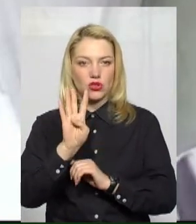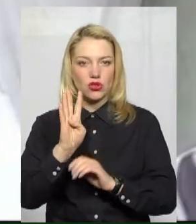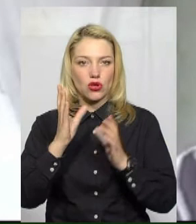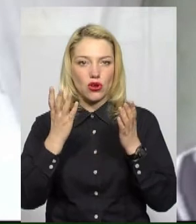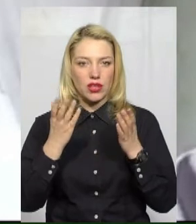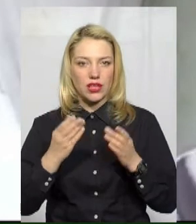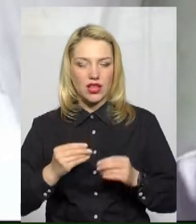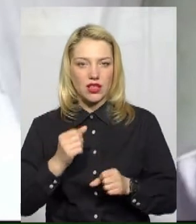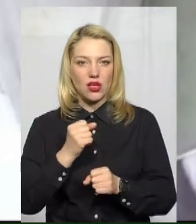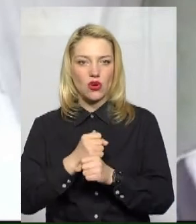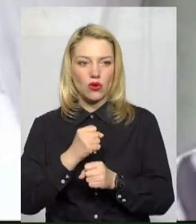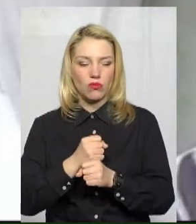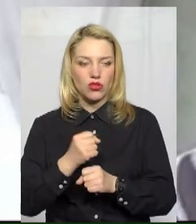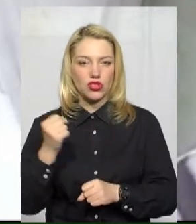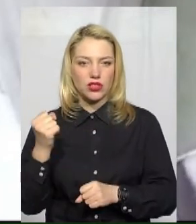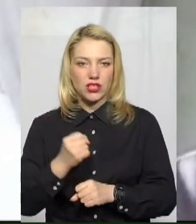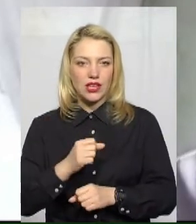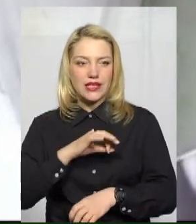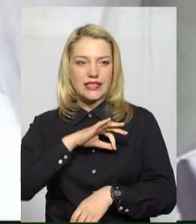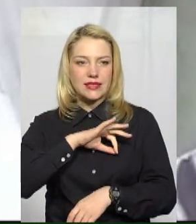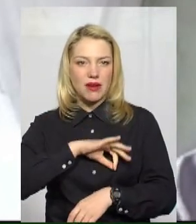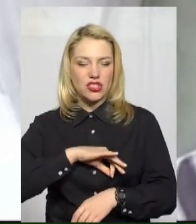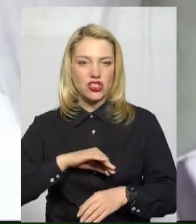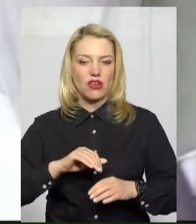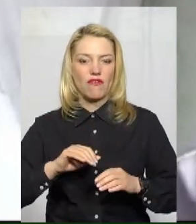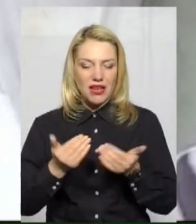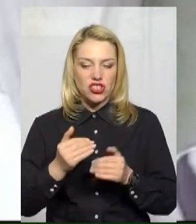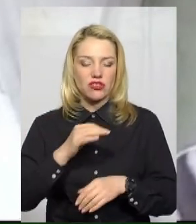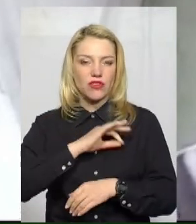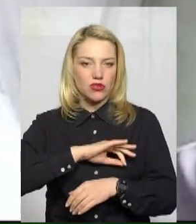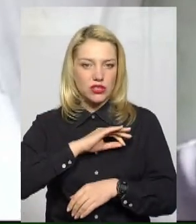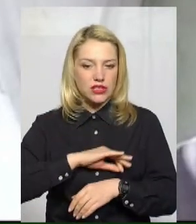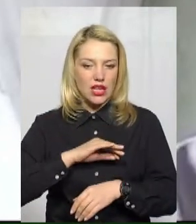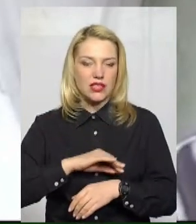Зменшено використання паливно-мастильних матеріалів,